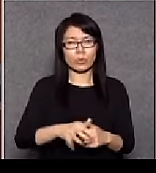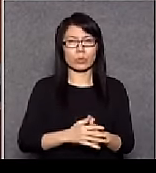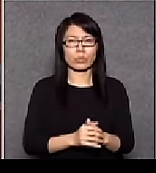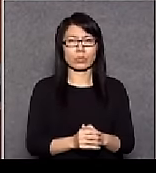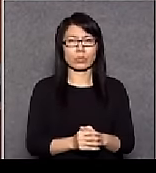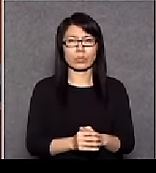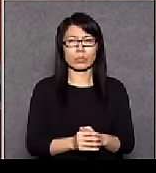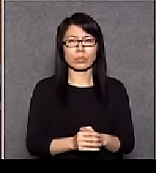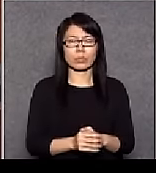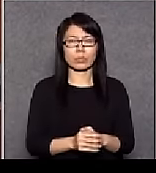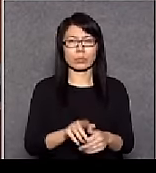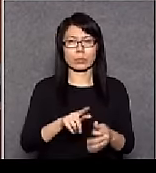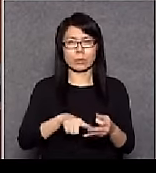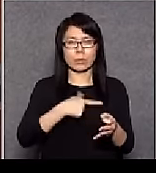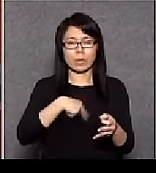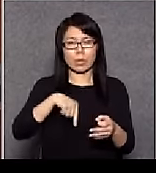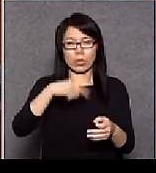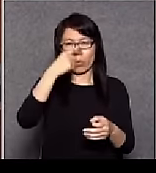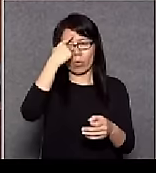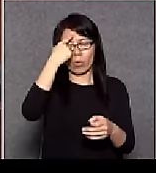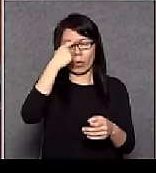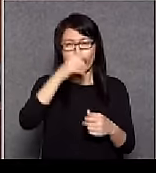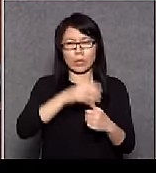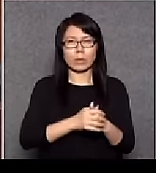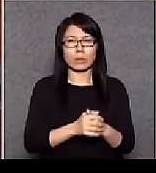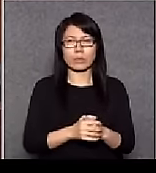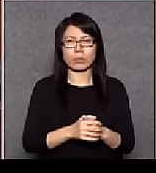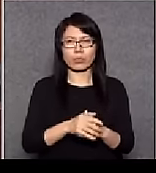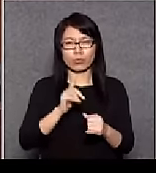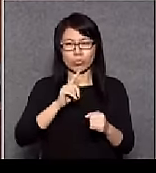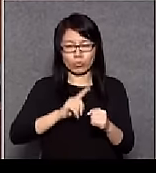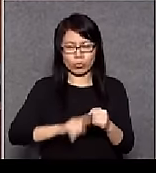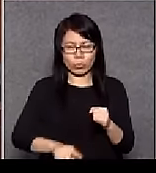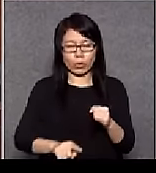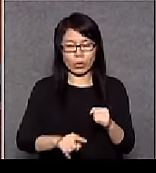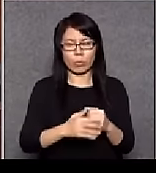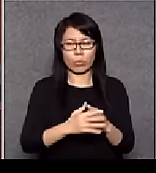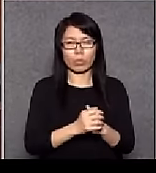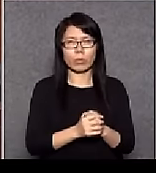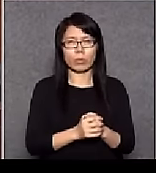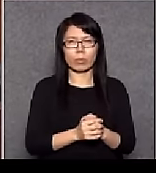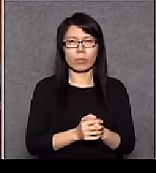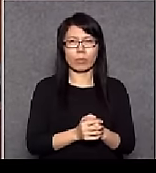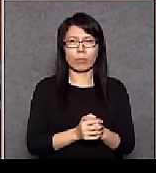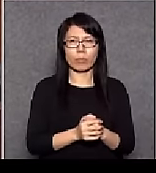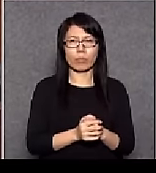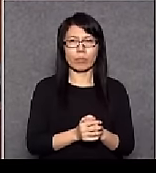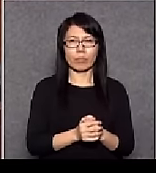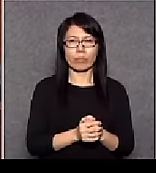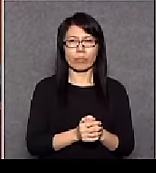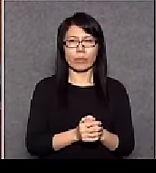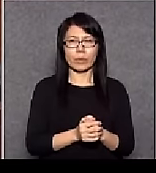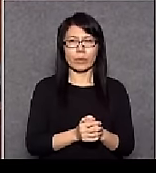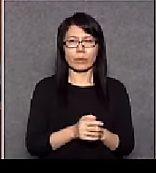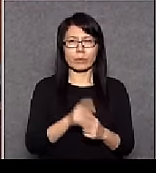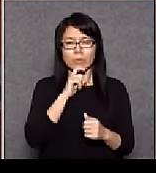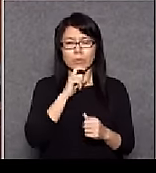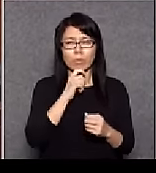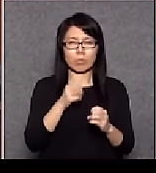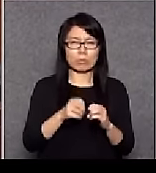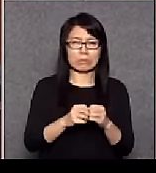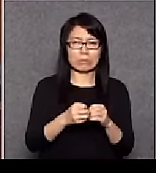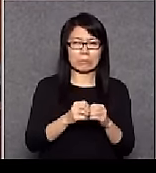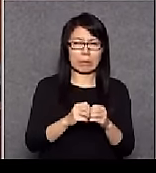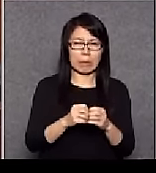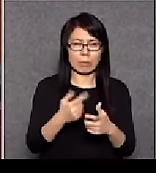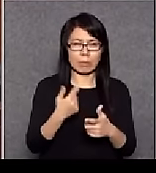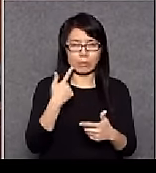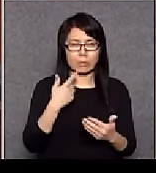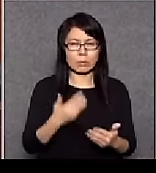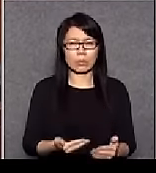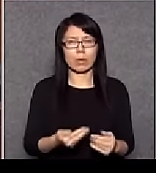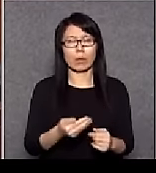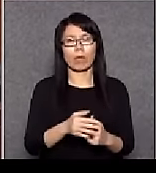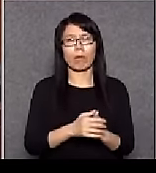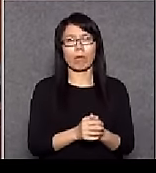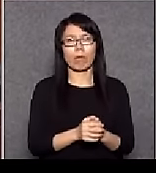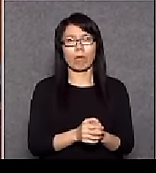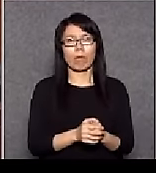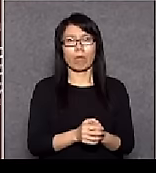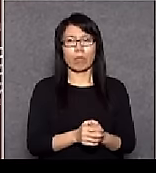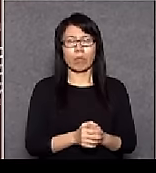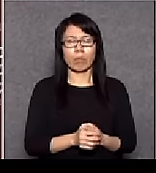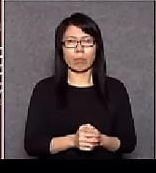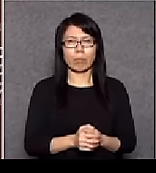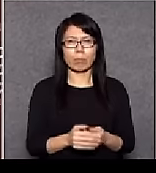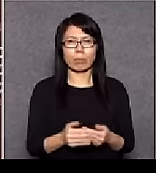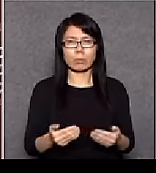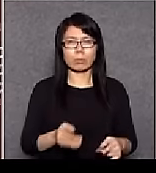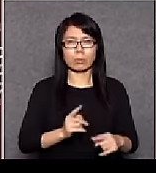梁家樓議員林別秋波是打一這麼熱的即是是